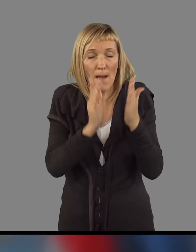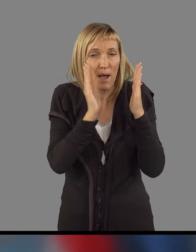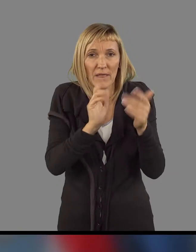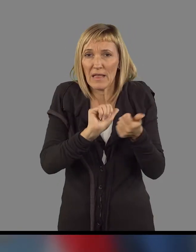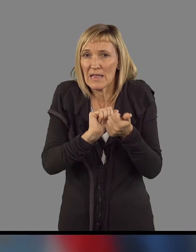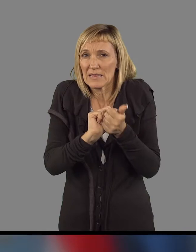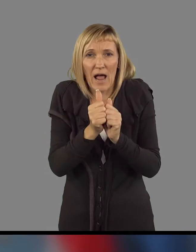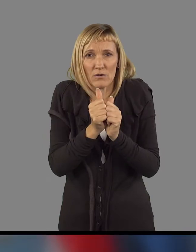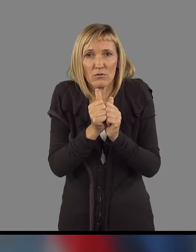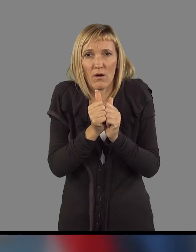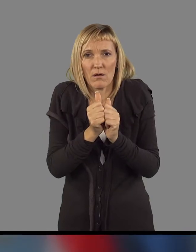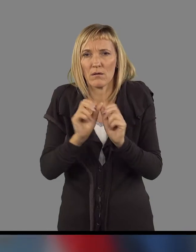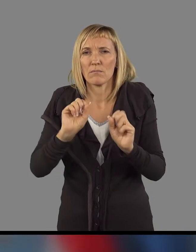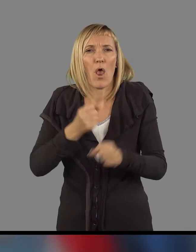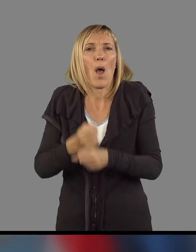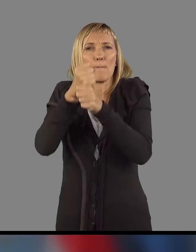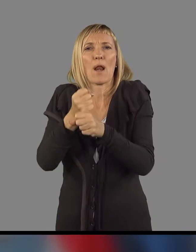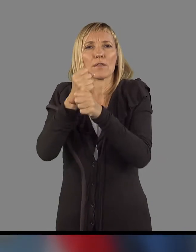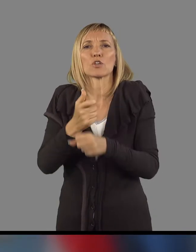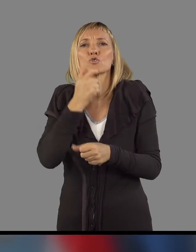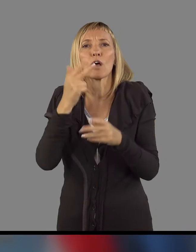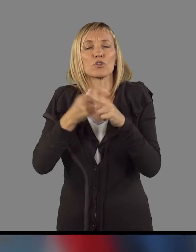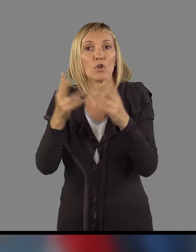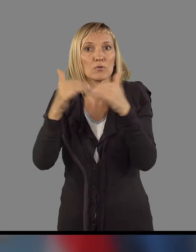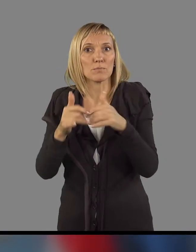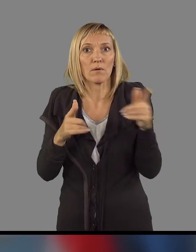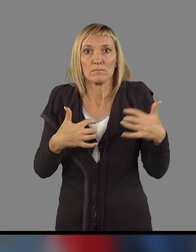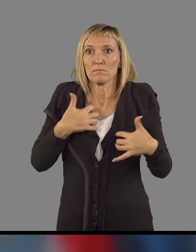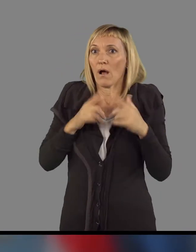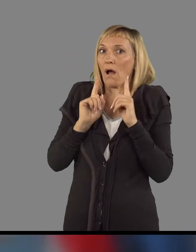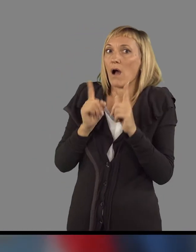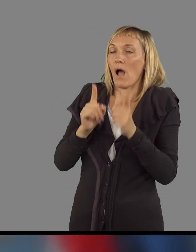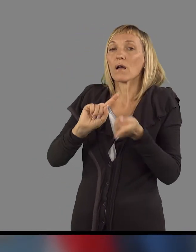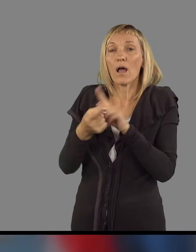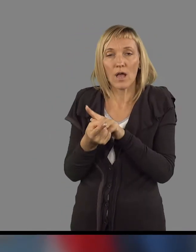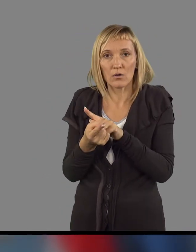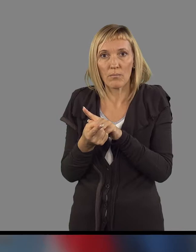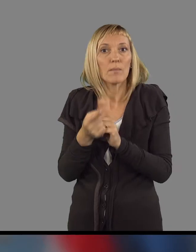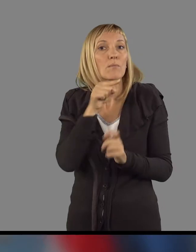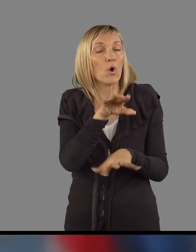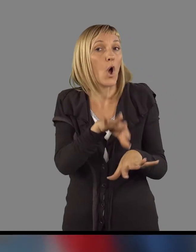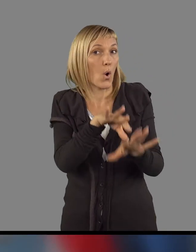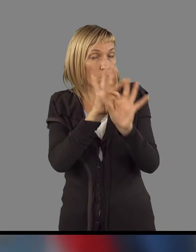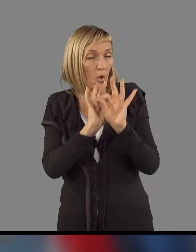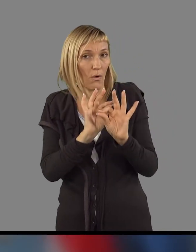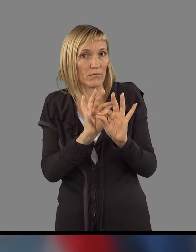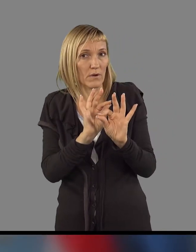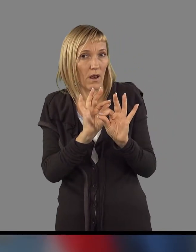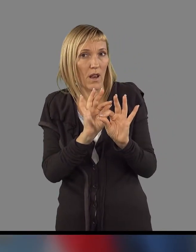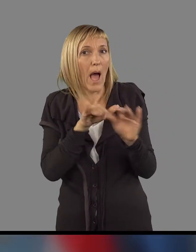praktično, ko je bil protest pred državnim zborom, ona niti ni vedela, zakaj gre in potem je ugotovila, da je